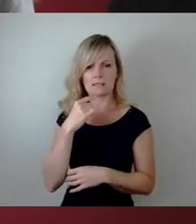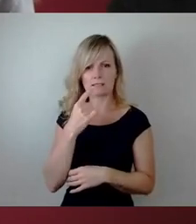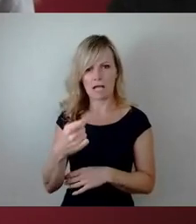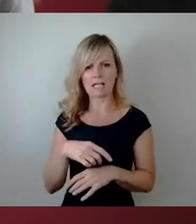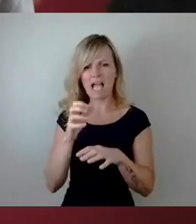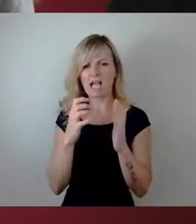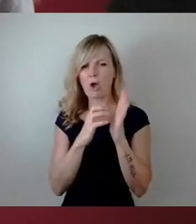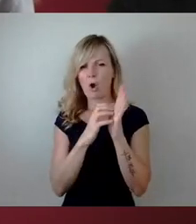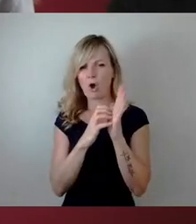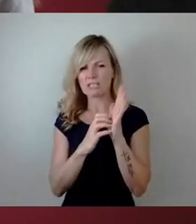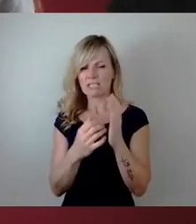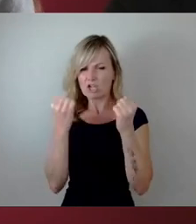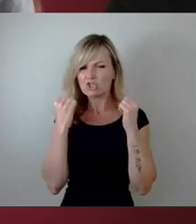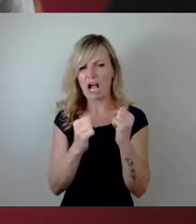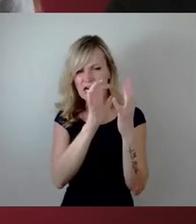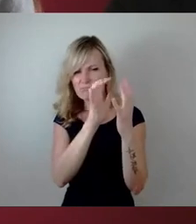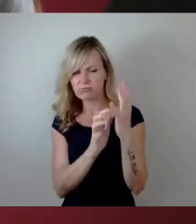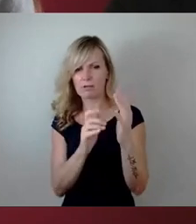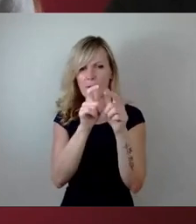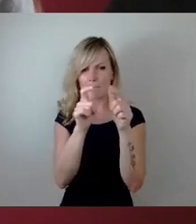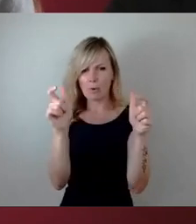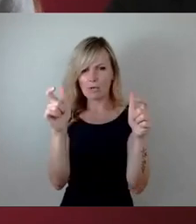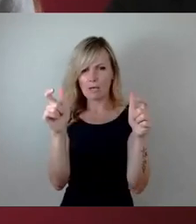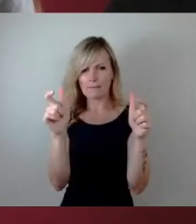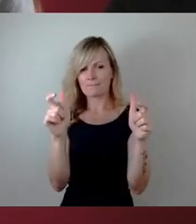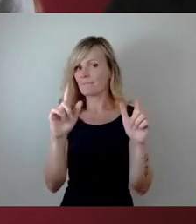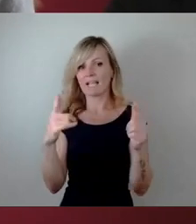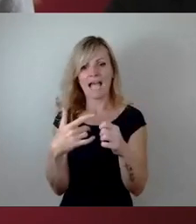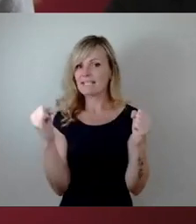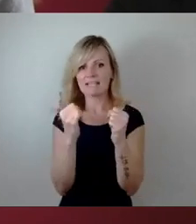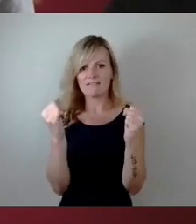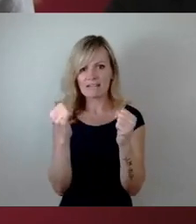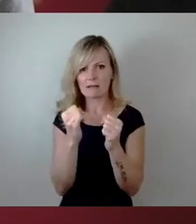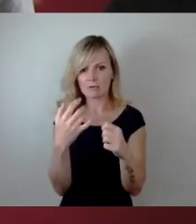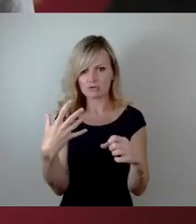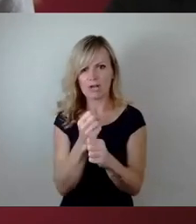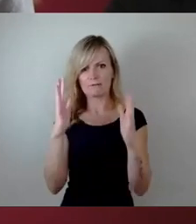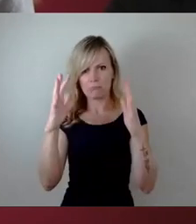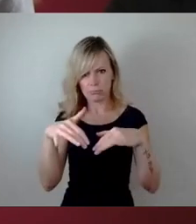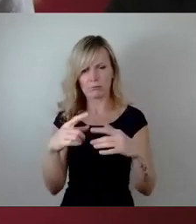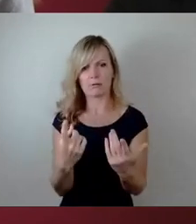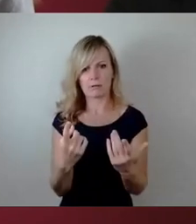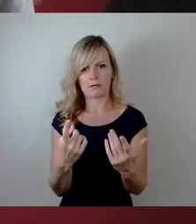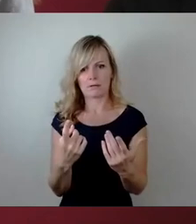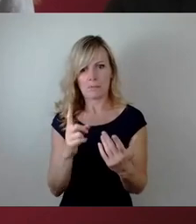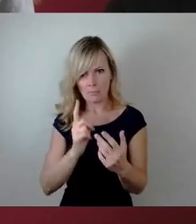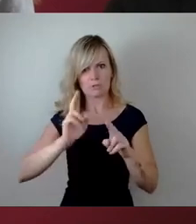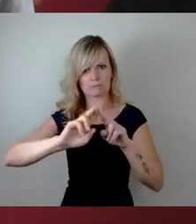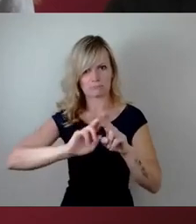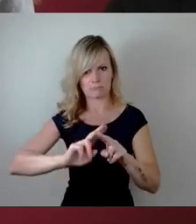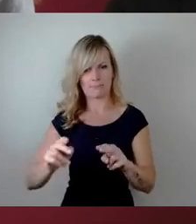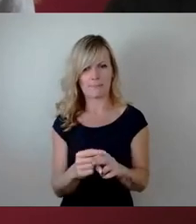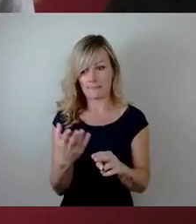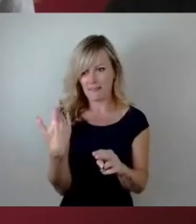gebütet, dass die Brücke ohne weitere Eingriffe kein Winter überstehen würde. Der Artikel ist von 2019. Und als Ursache werden schon